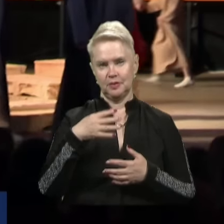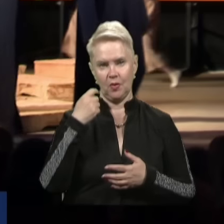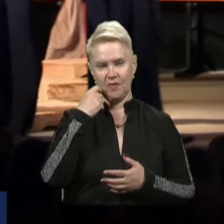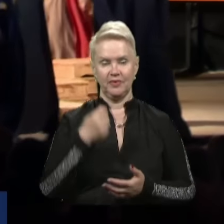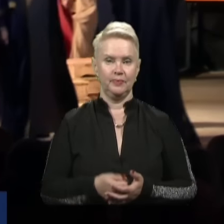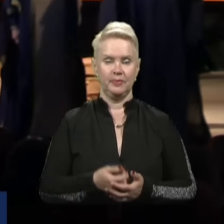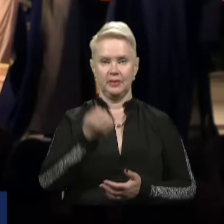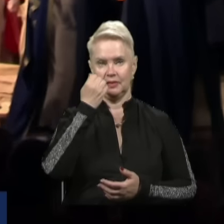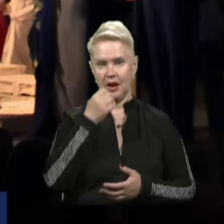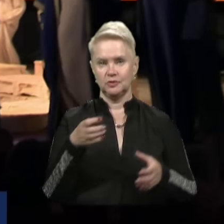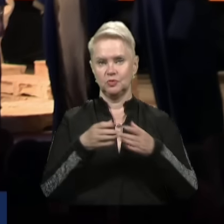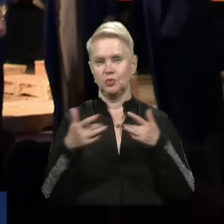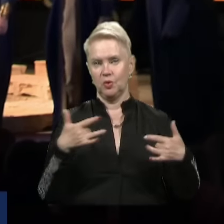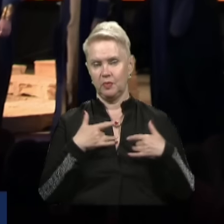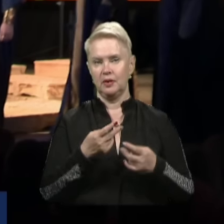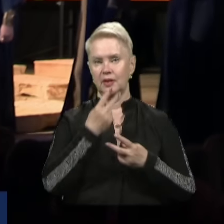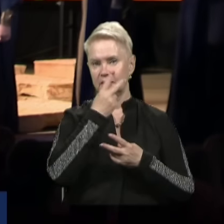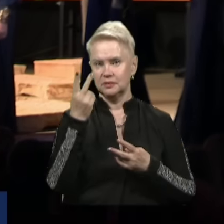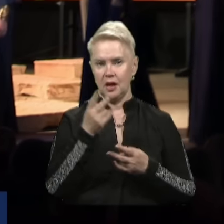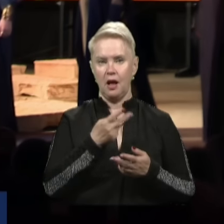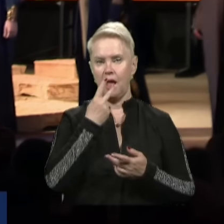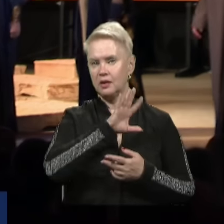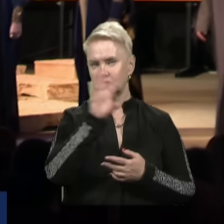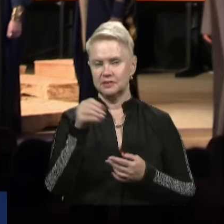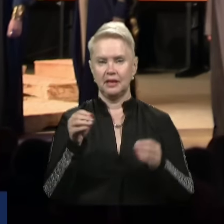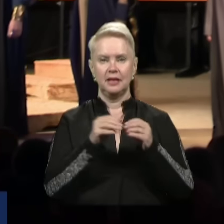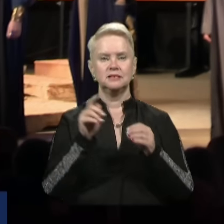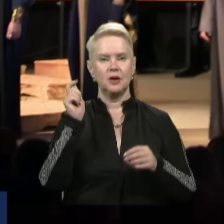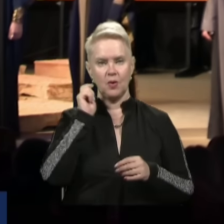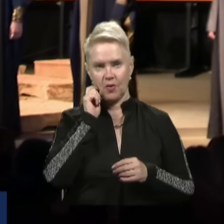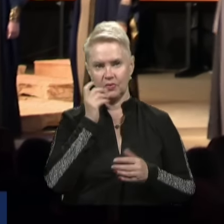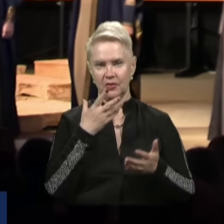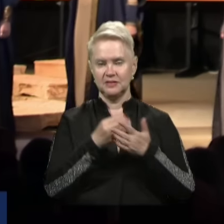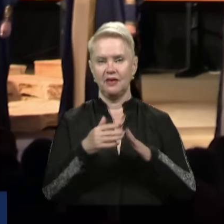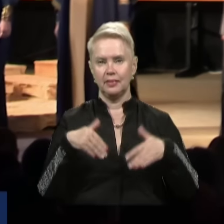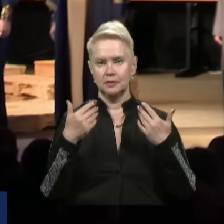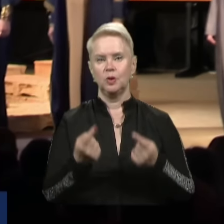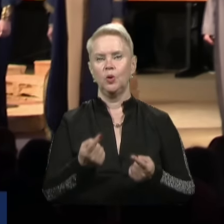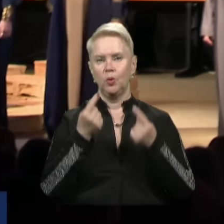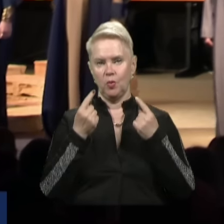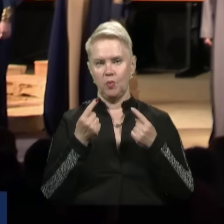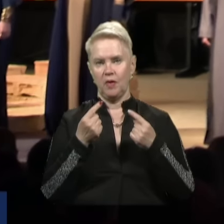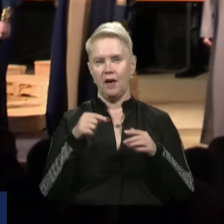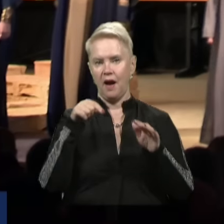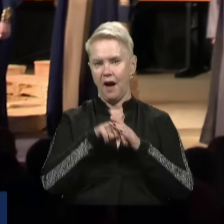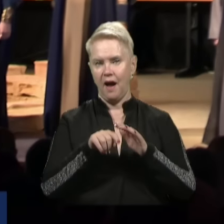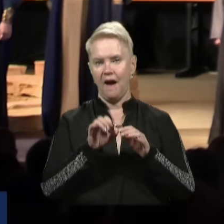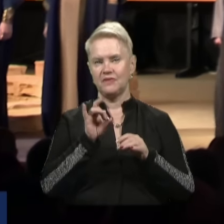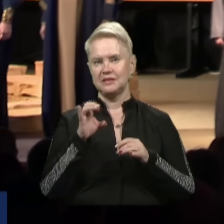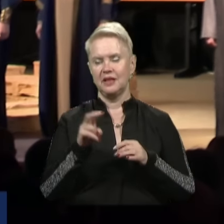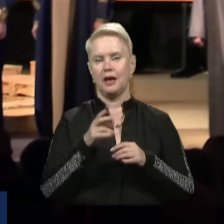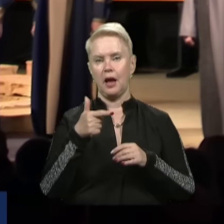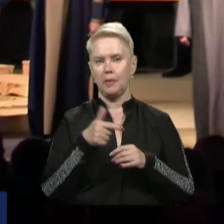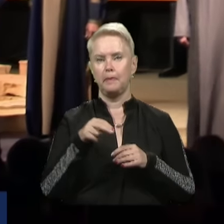років. Дякуючи трупі за прем'єру, глядачі висловили надію, що за 10 років до своїх наступних ювілеїв автори вистави «Сне»,